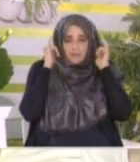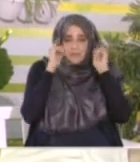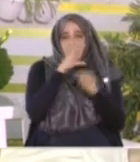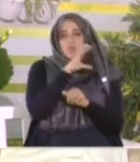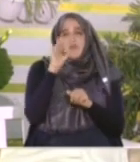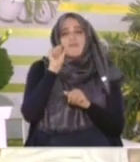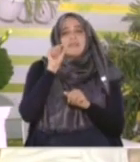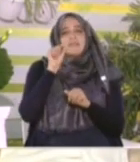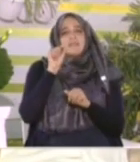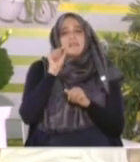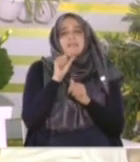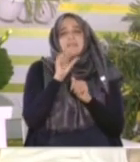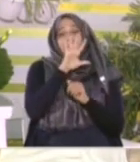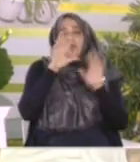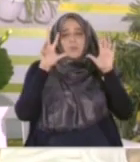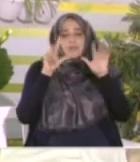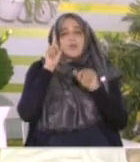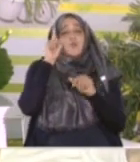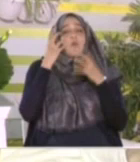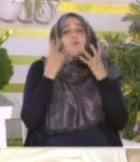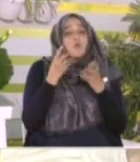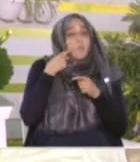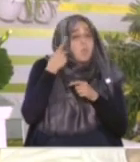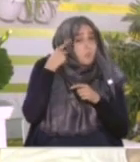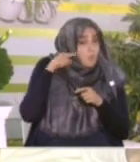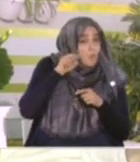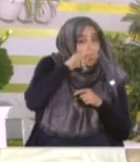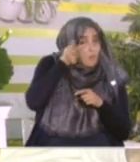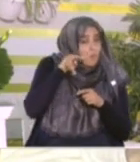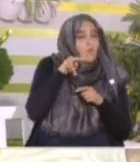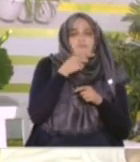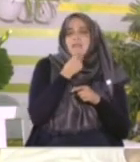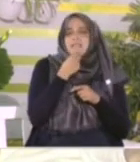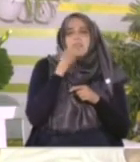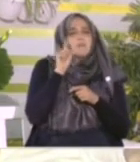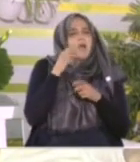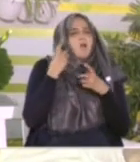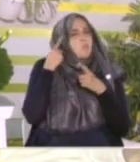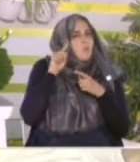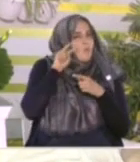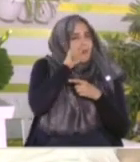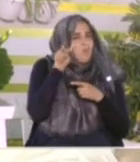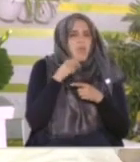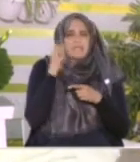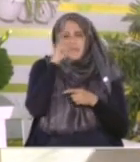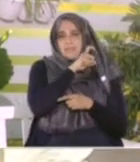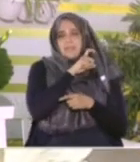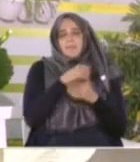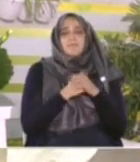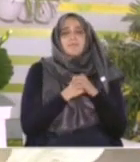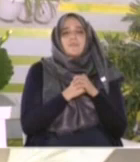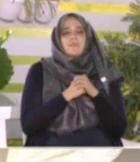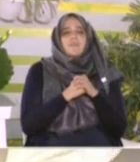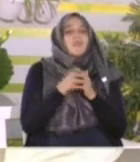مية وخمسة وثمانين يريد الله بكم اليسر ولا يريد بكم العسر ويبقى مبدأ